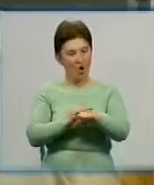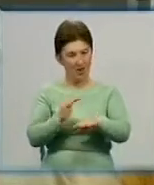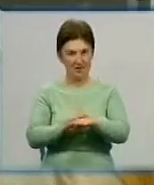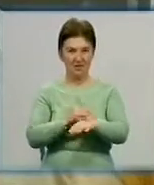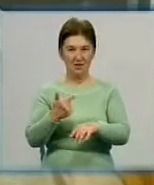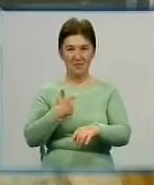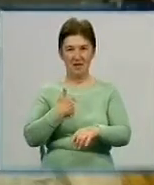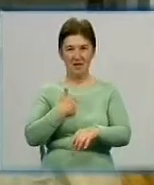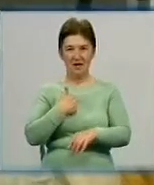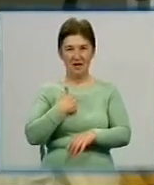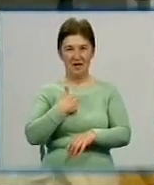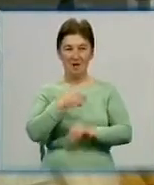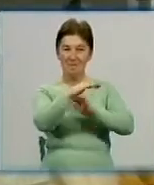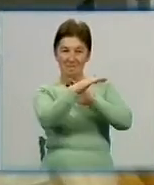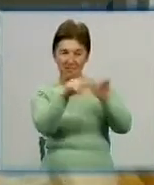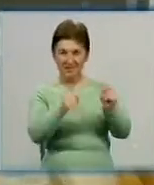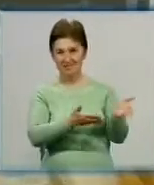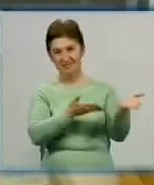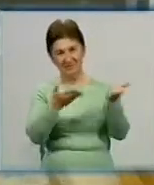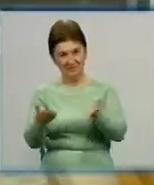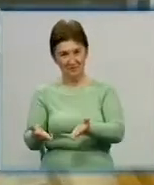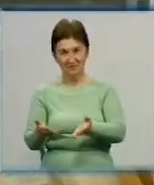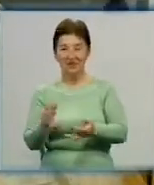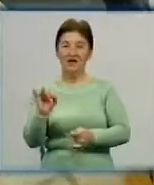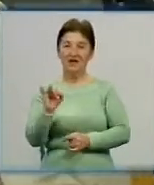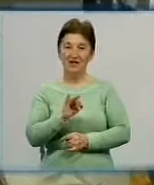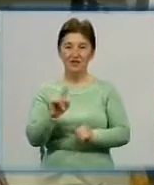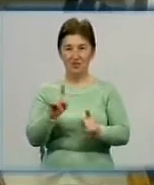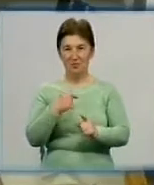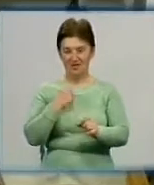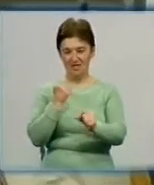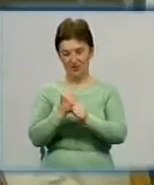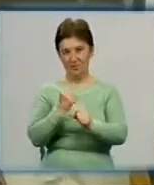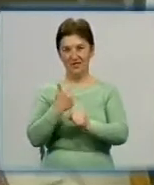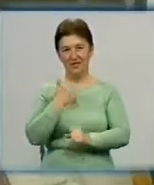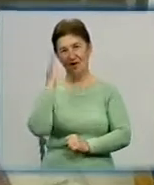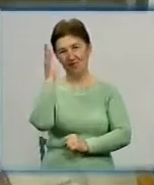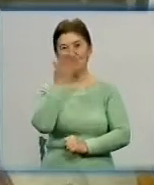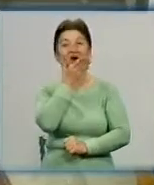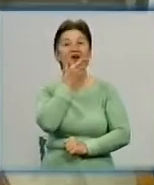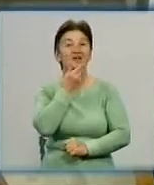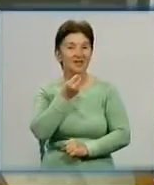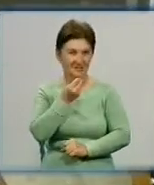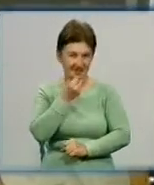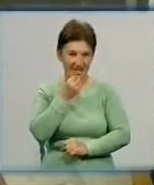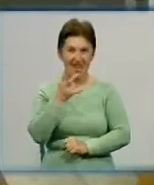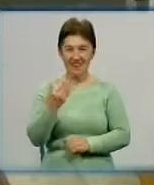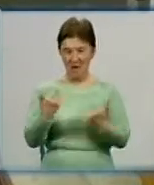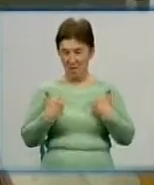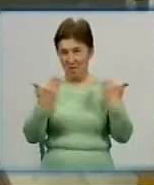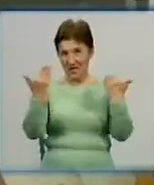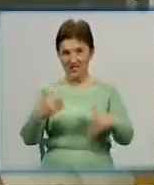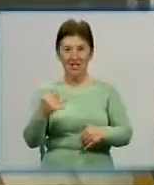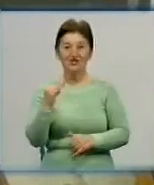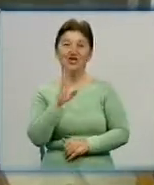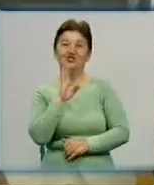покликали і що ви мені зробите, що я буду красивий і на мене ще будуть дивитися